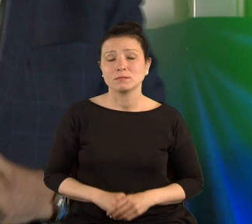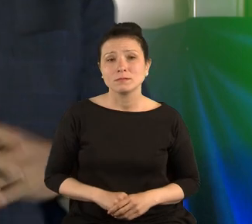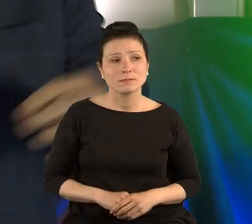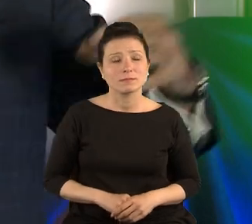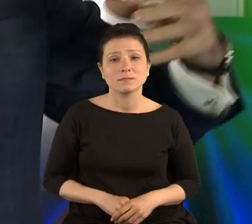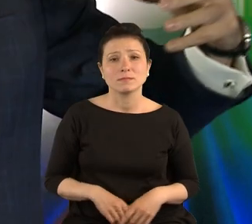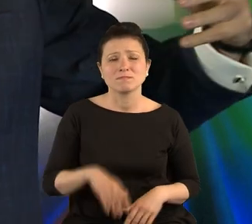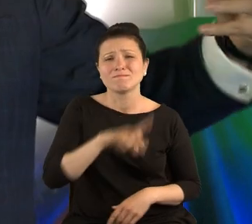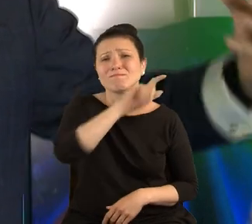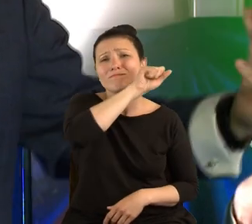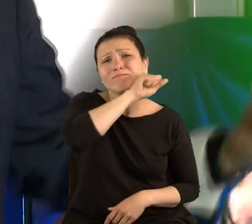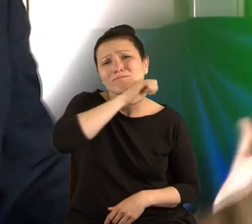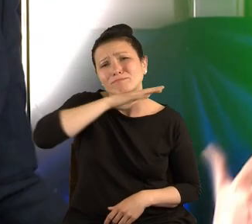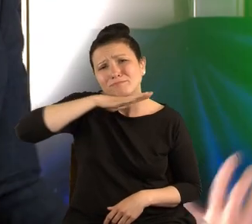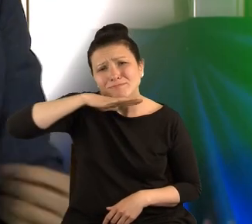stosunku do